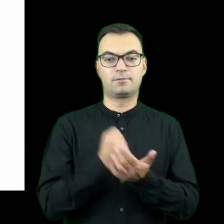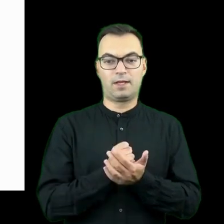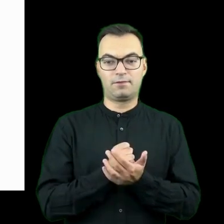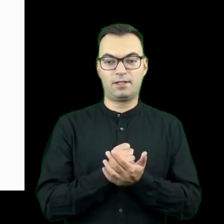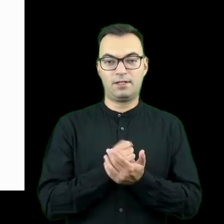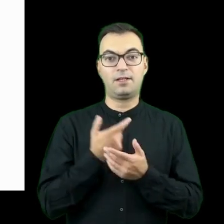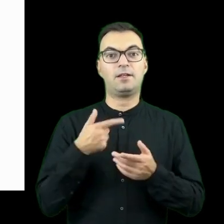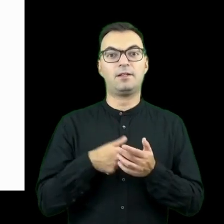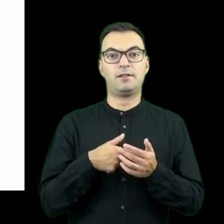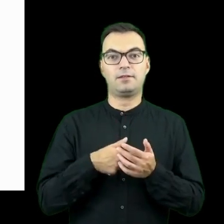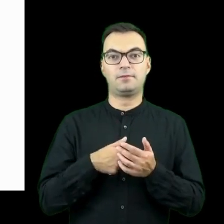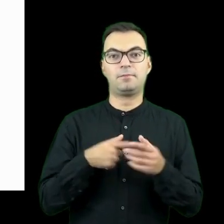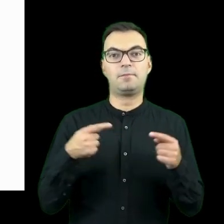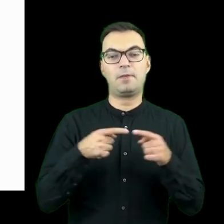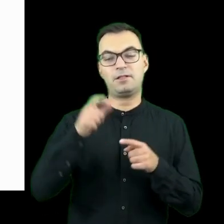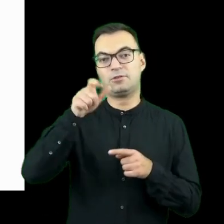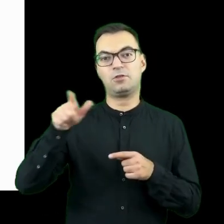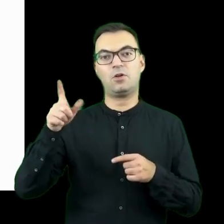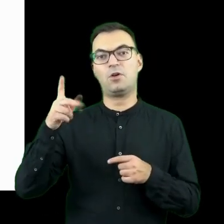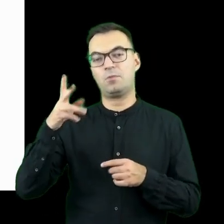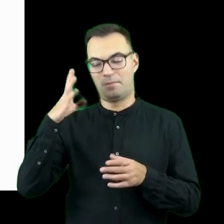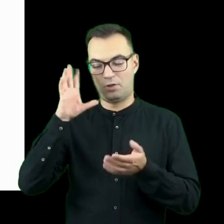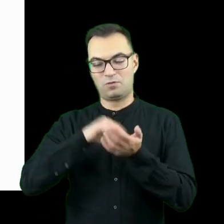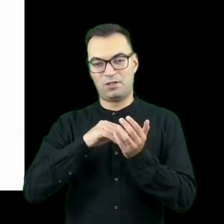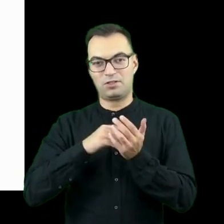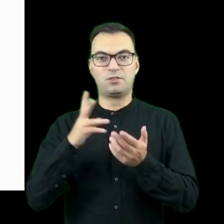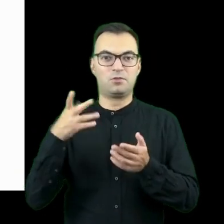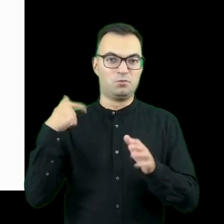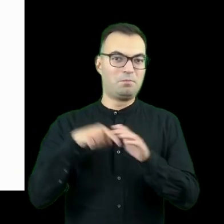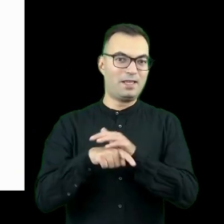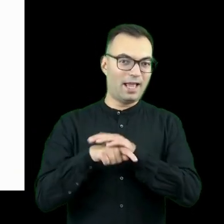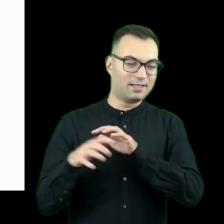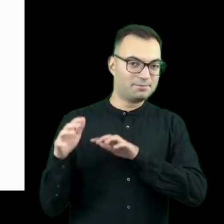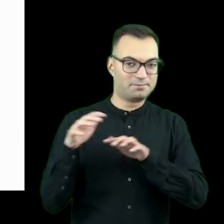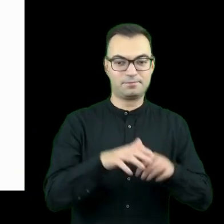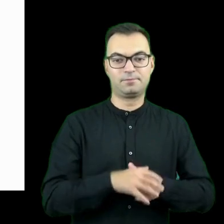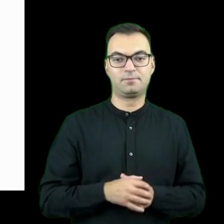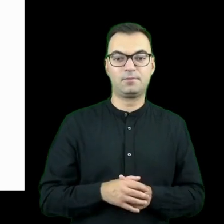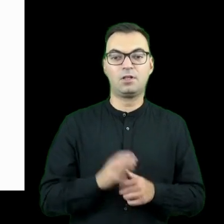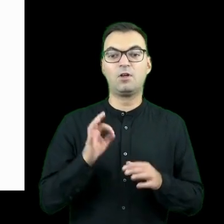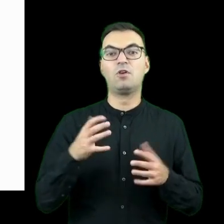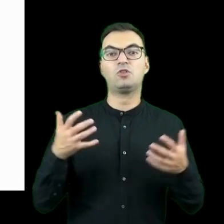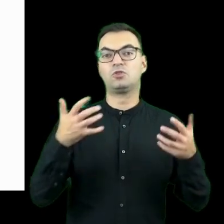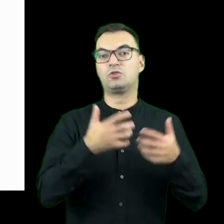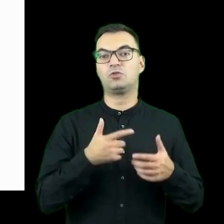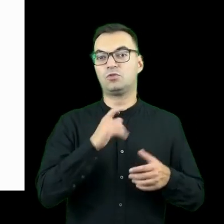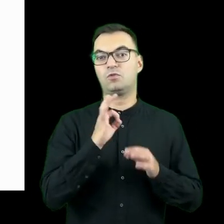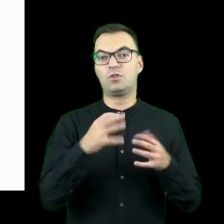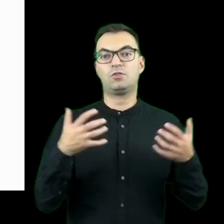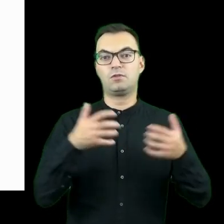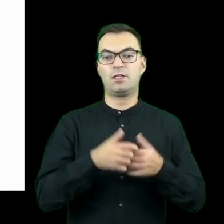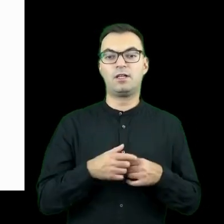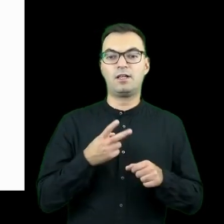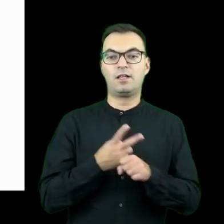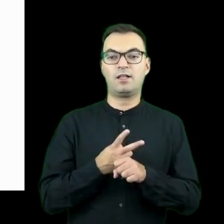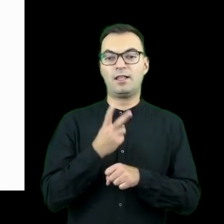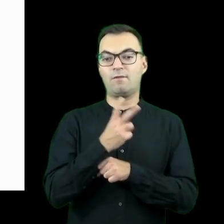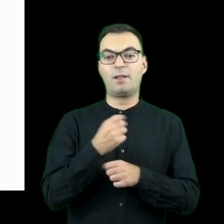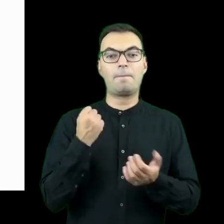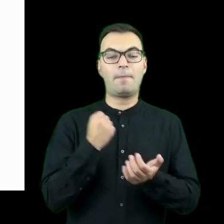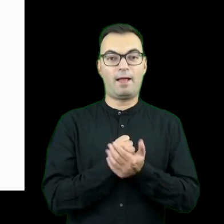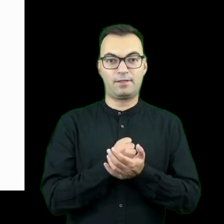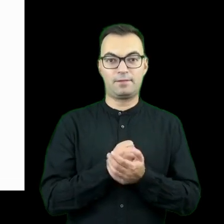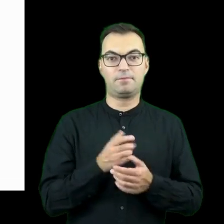prawnych, które są dostępne dla osób z doświadczeniem migrańskim. To jest inicjatywa stworzona przez Stowarzyszenie Interwencji